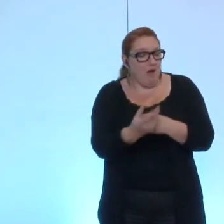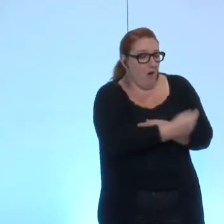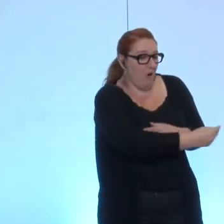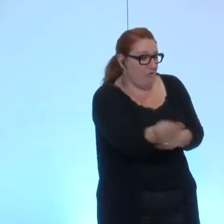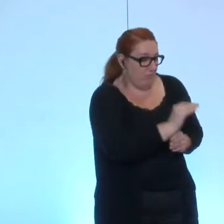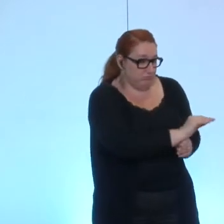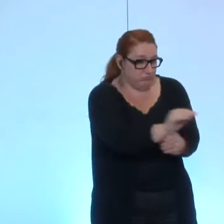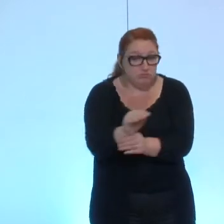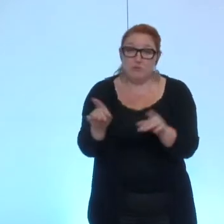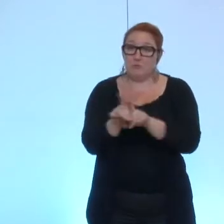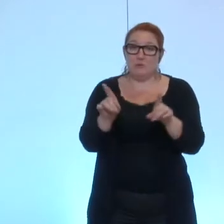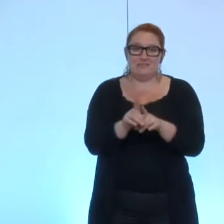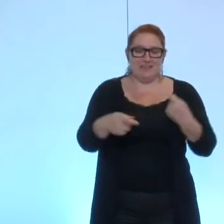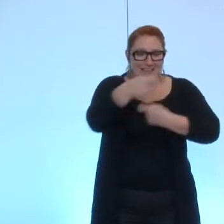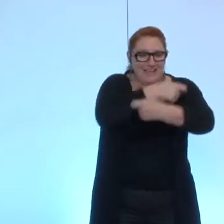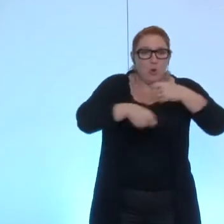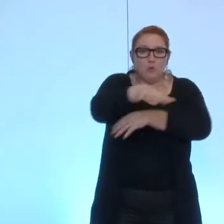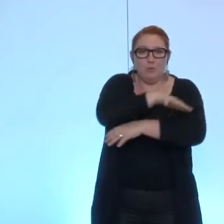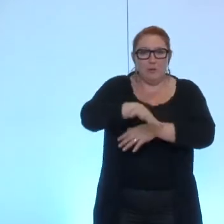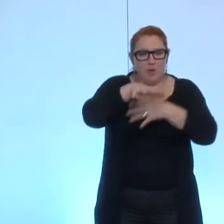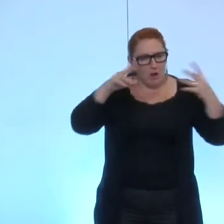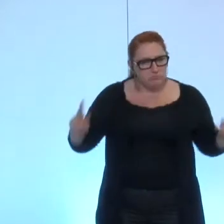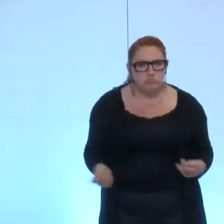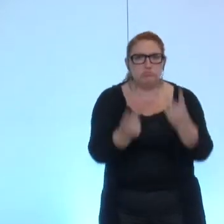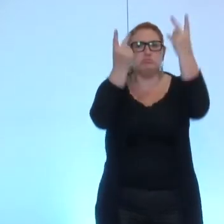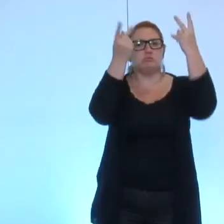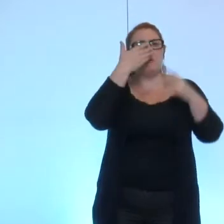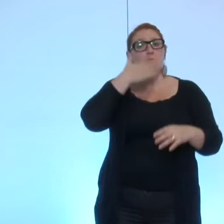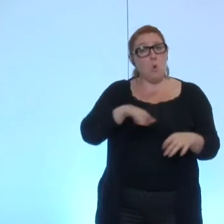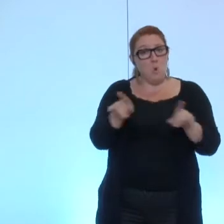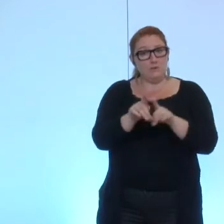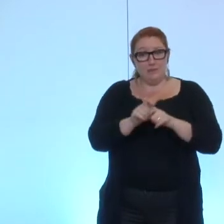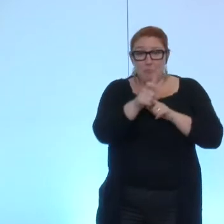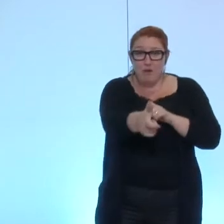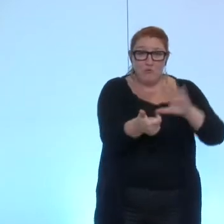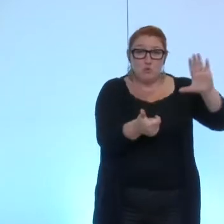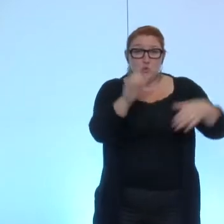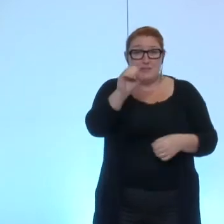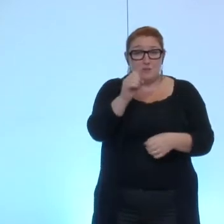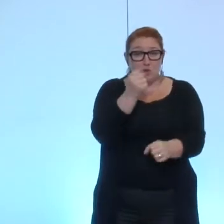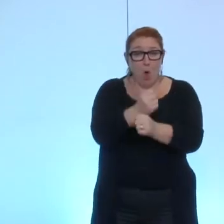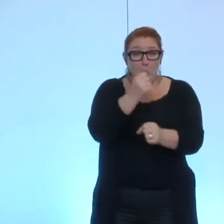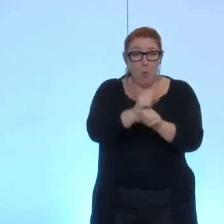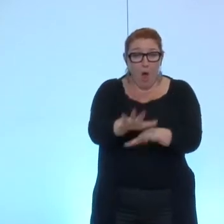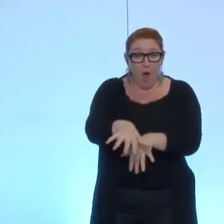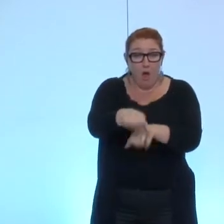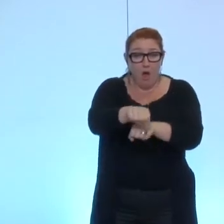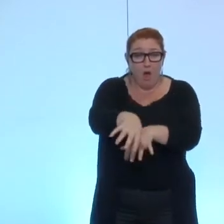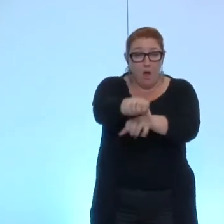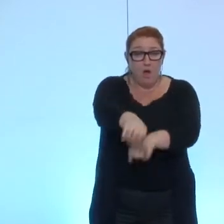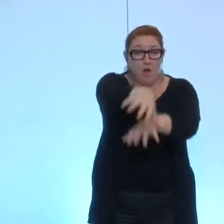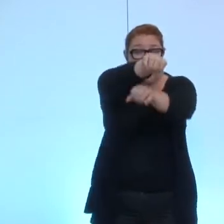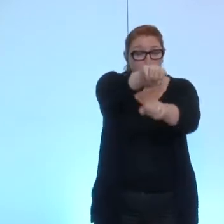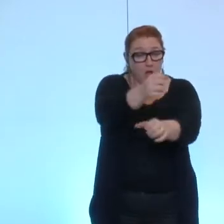'économie locale et il a permis la création de 60 emplois donc c'est quelque chose de fort et